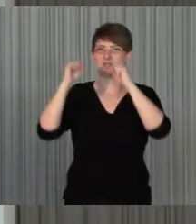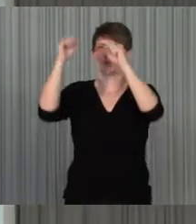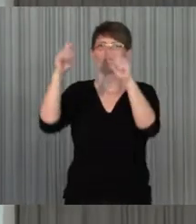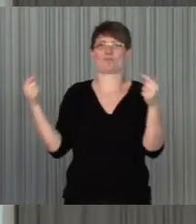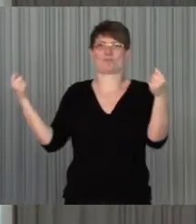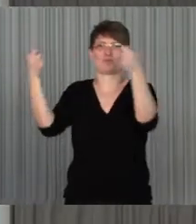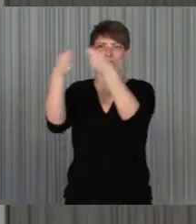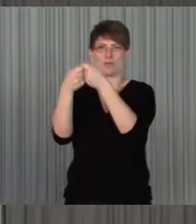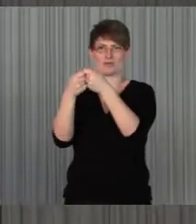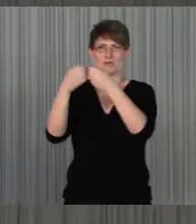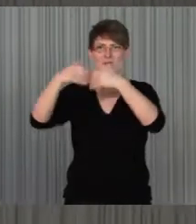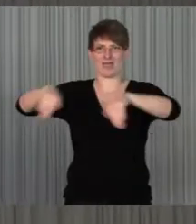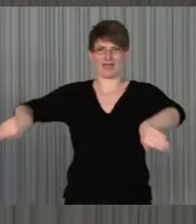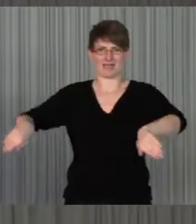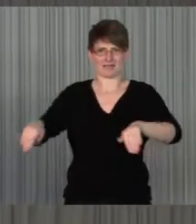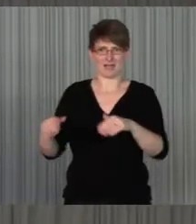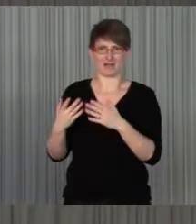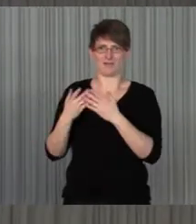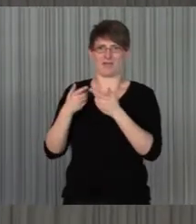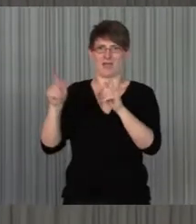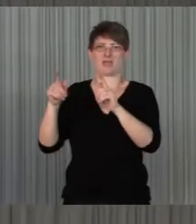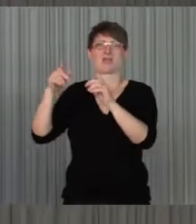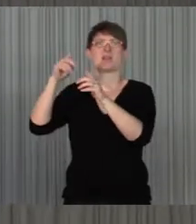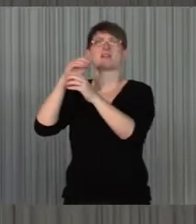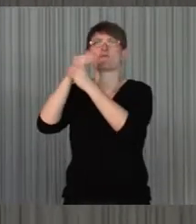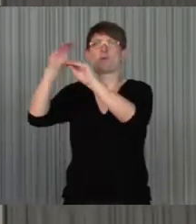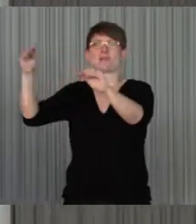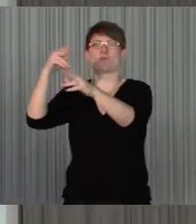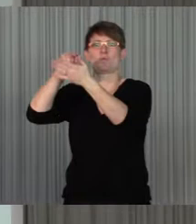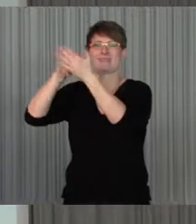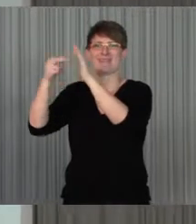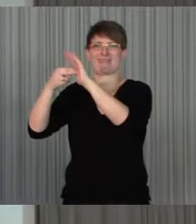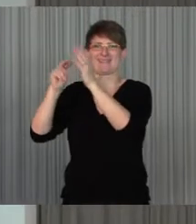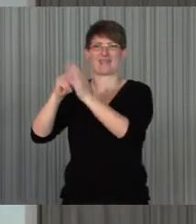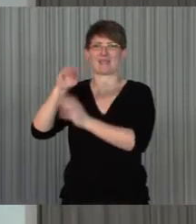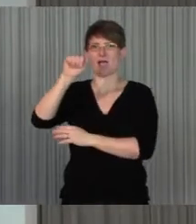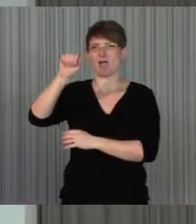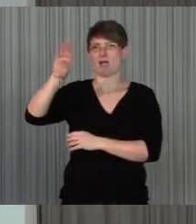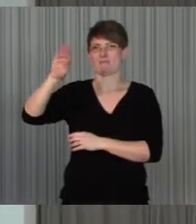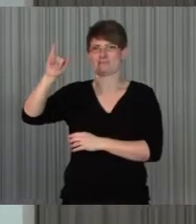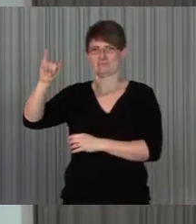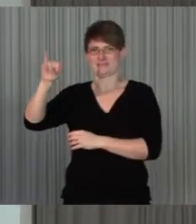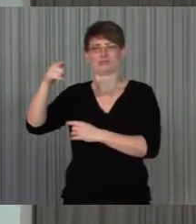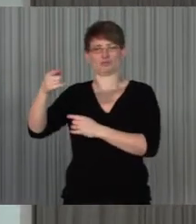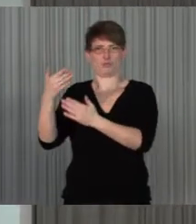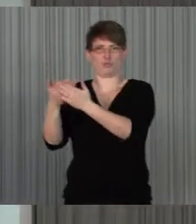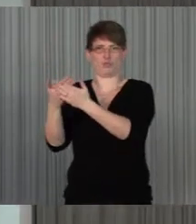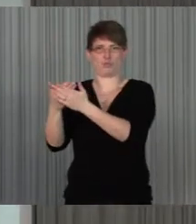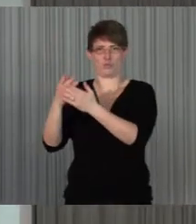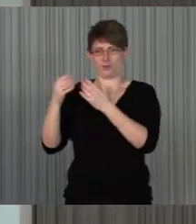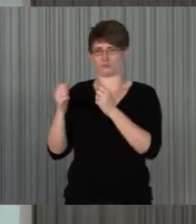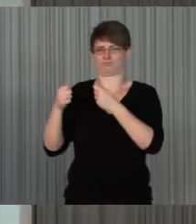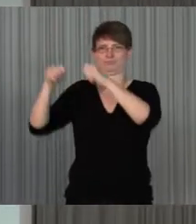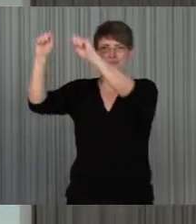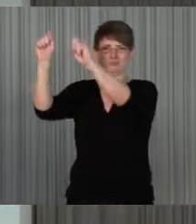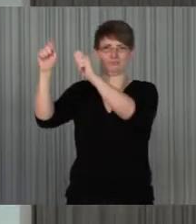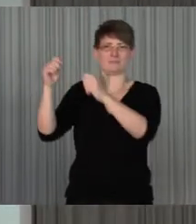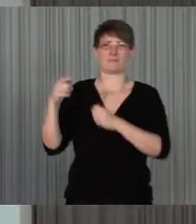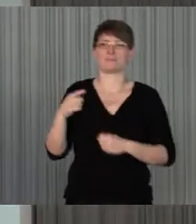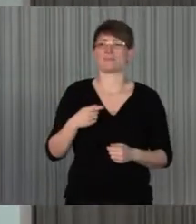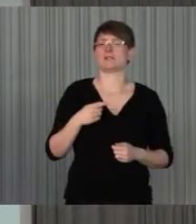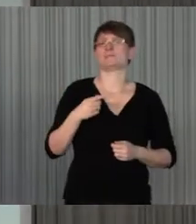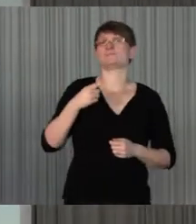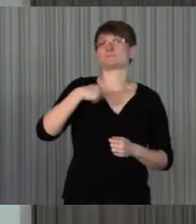Informationstechnik, ABI, heißt das, vor sechs Jahren im Verein gerichtet worden, die sind auch unter Mitarbeit und Beratung